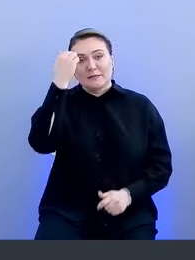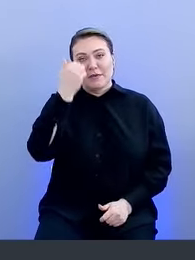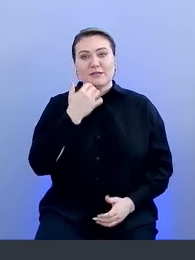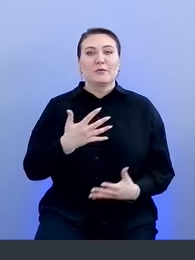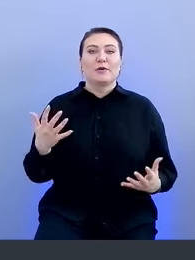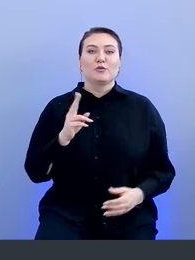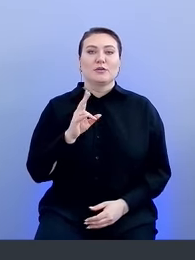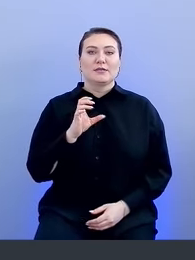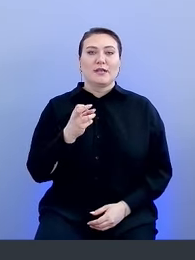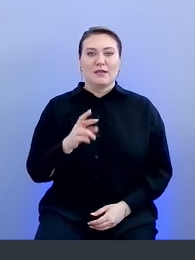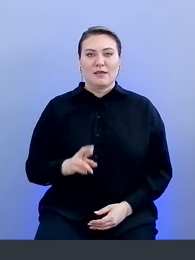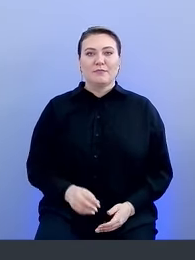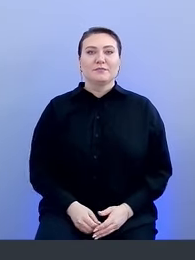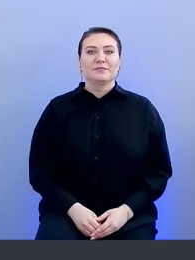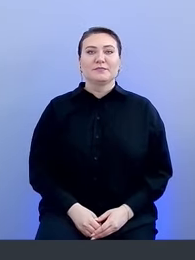Спасибо. Спасибо.